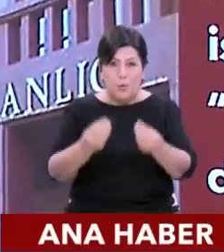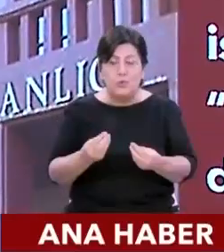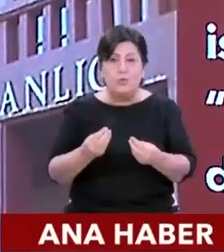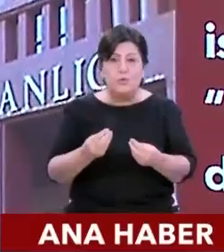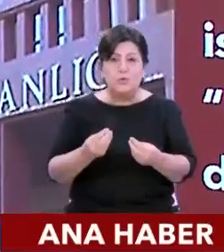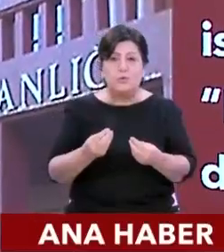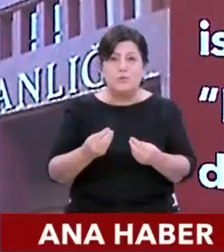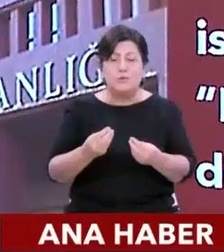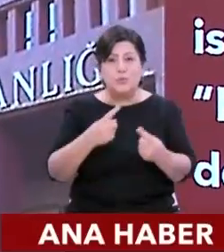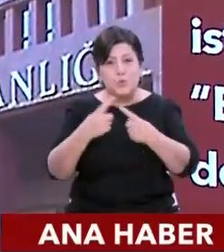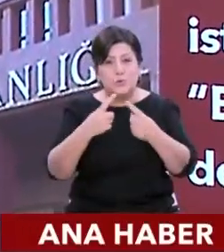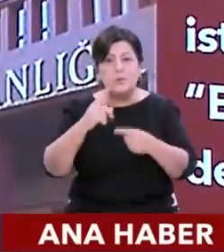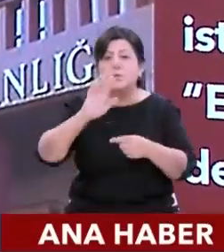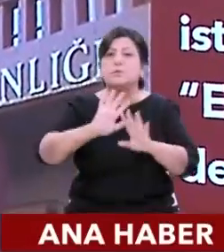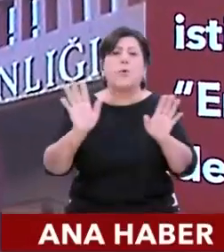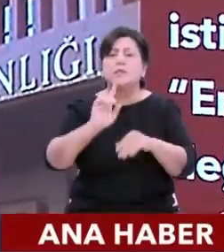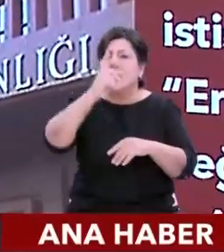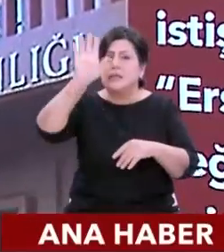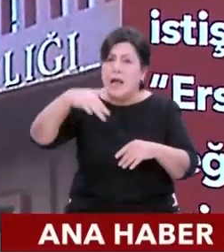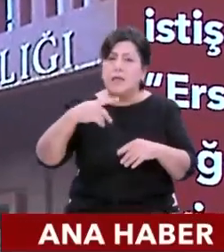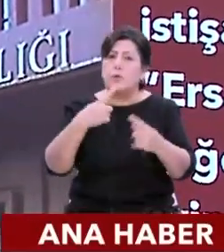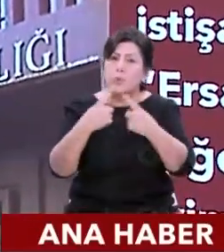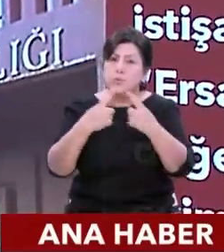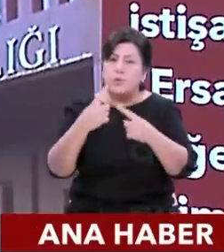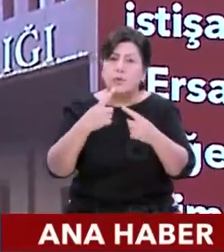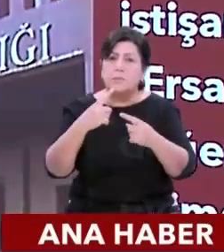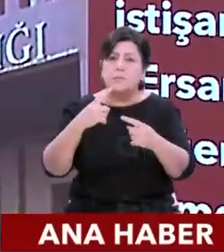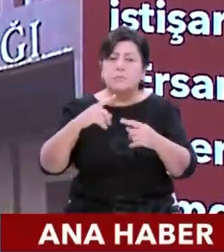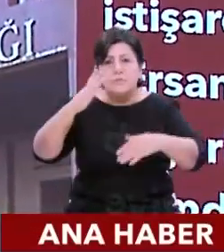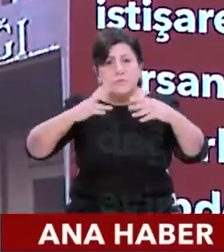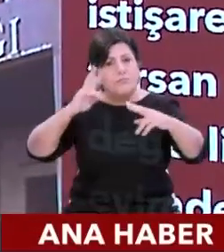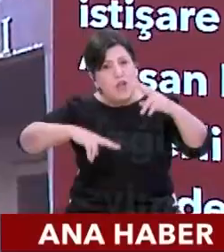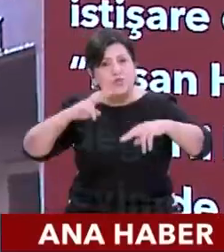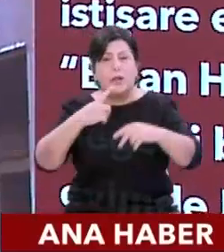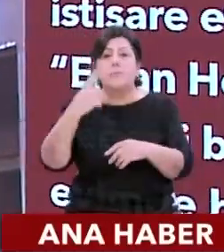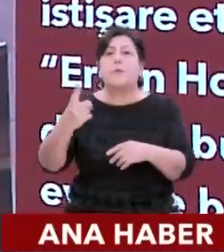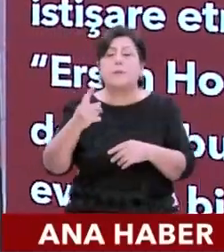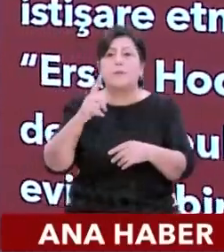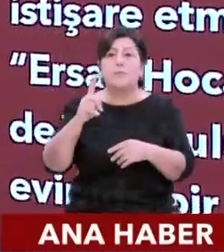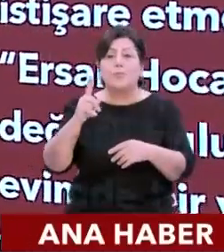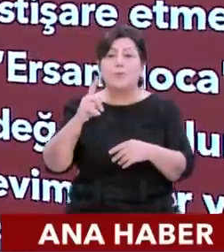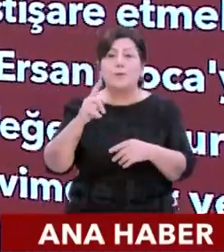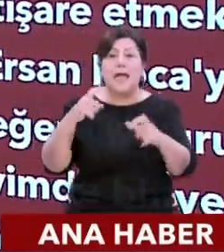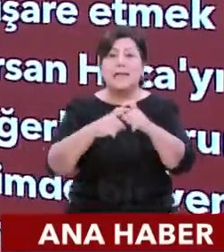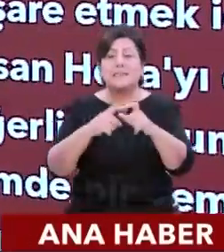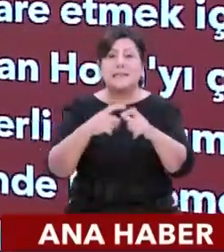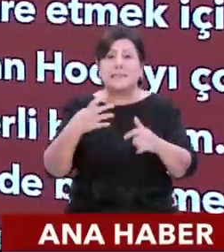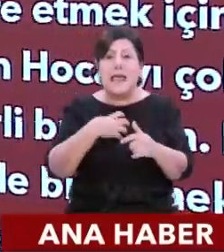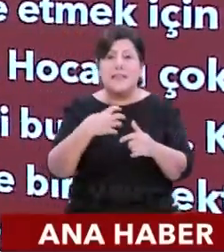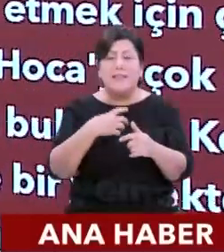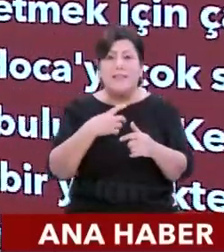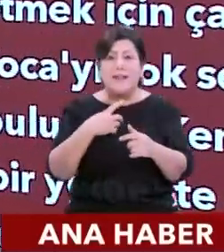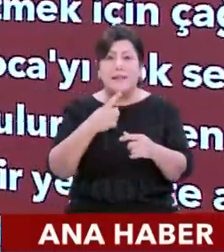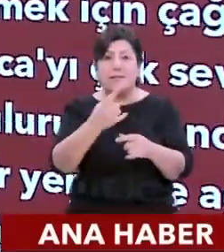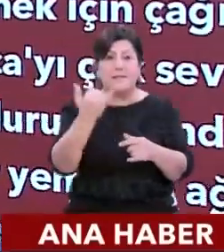Sadece gel tanışalım konuşalım demiş. Yemeğe davet etmiş. Bunun üzerine Ersan Şen mesele biraz spekülatif bir hal